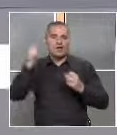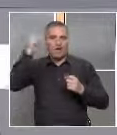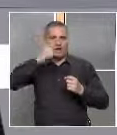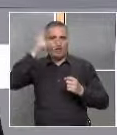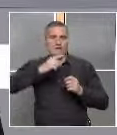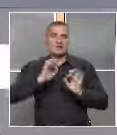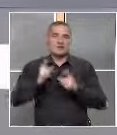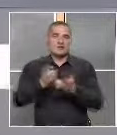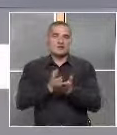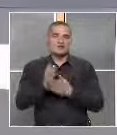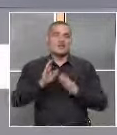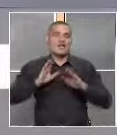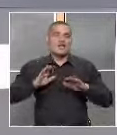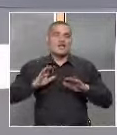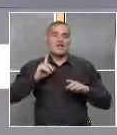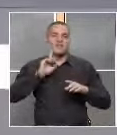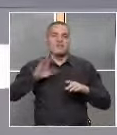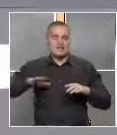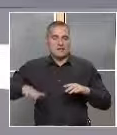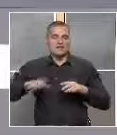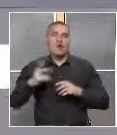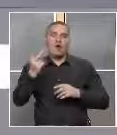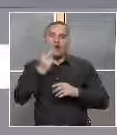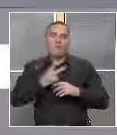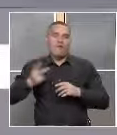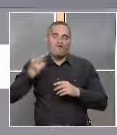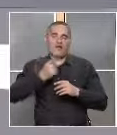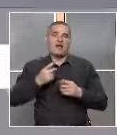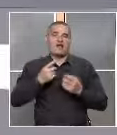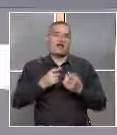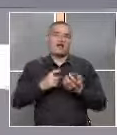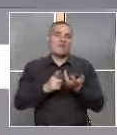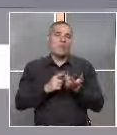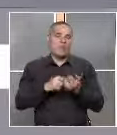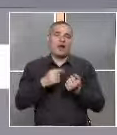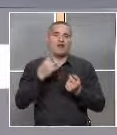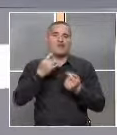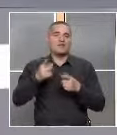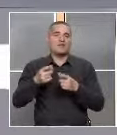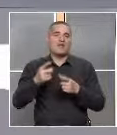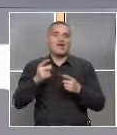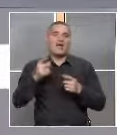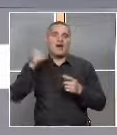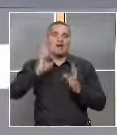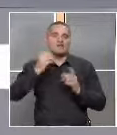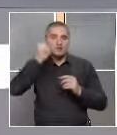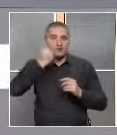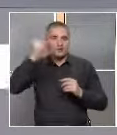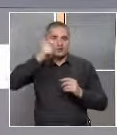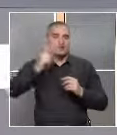детето, повтаряйки многократно думичките, които си използват в ежедневието, да ги научи. След това да ги